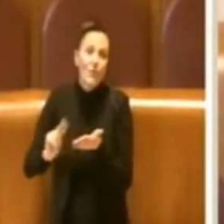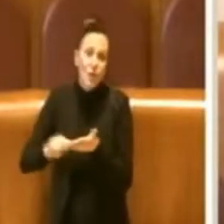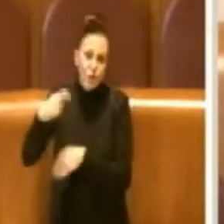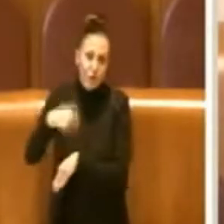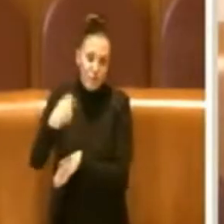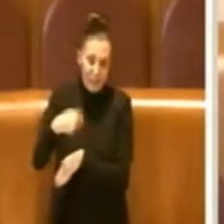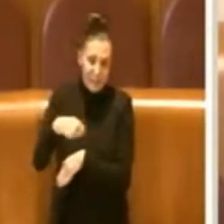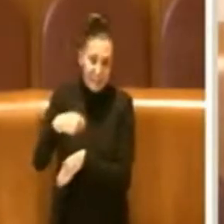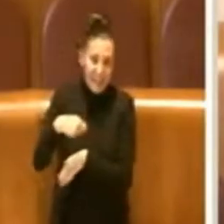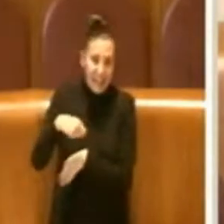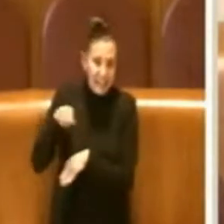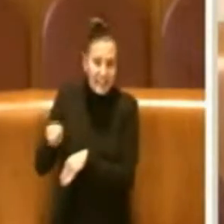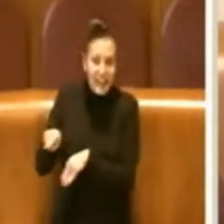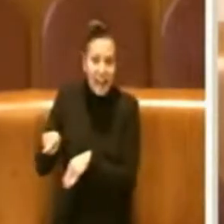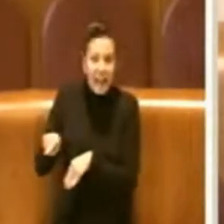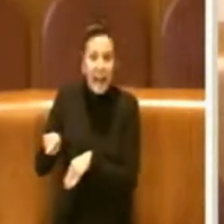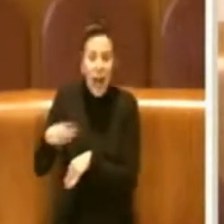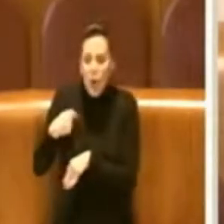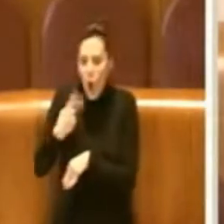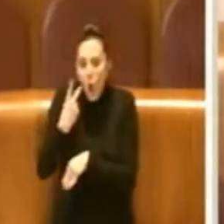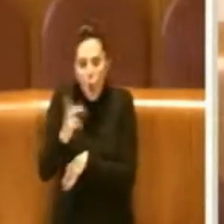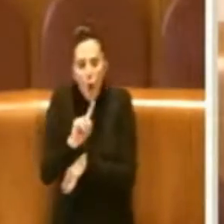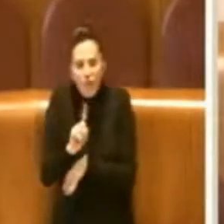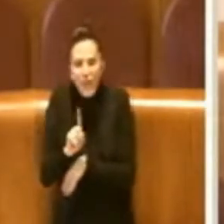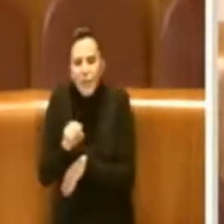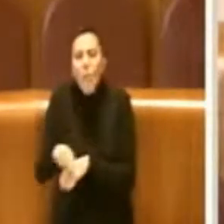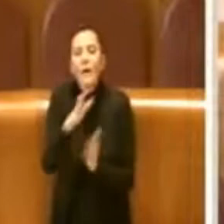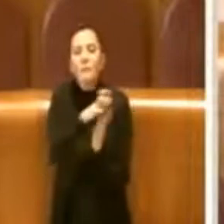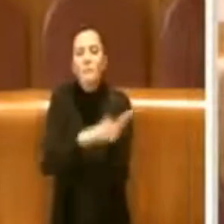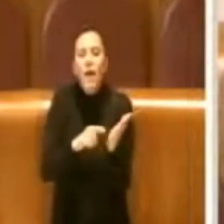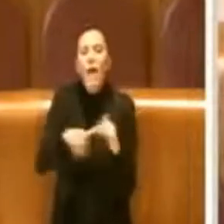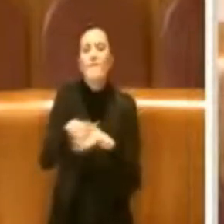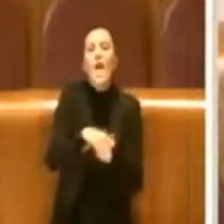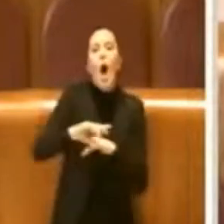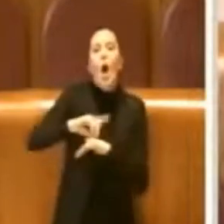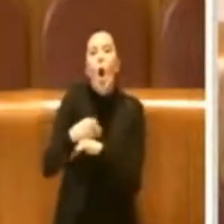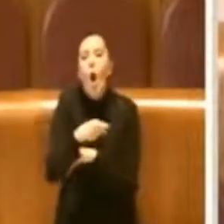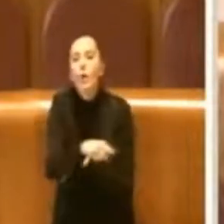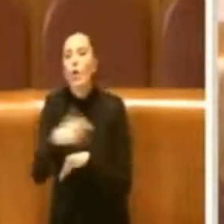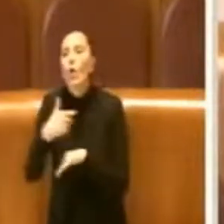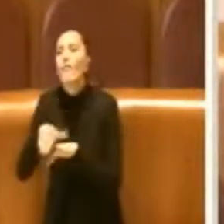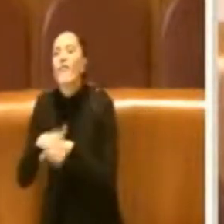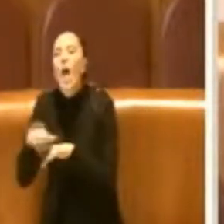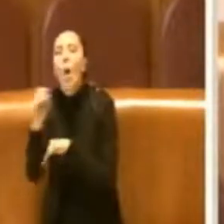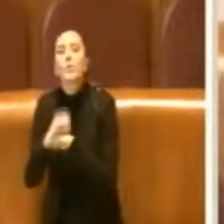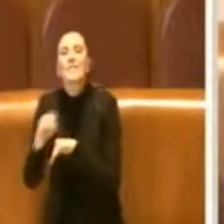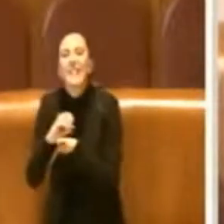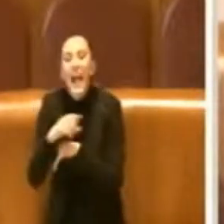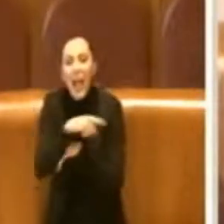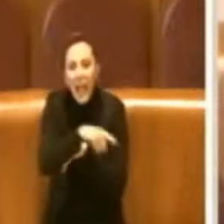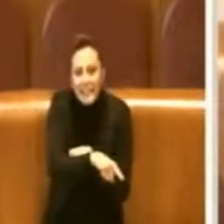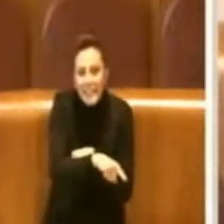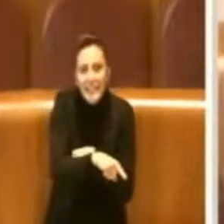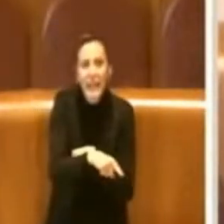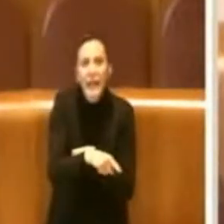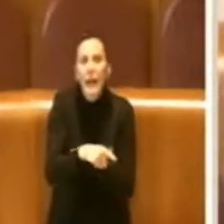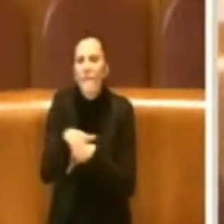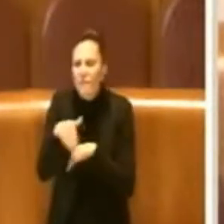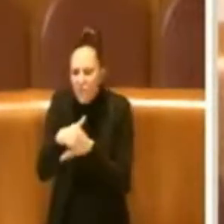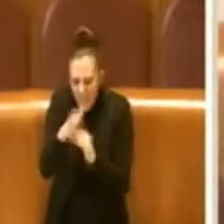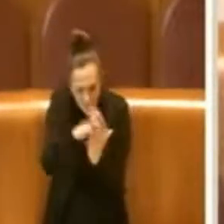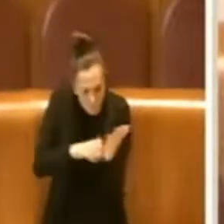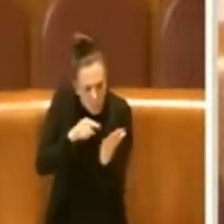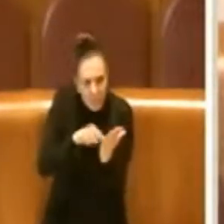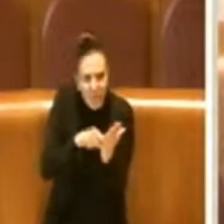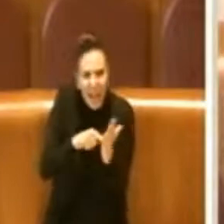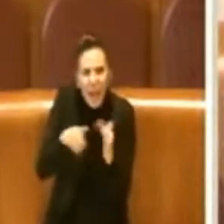punto. E io non vedo dove sta scritto, qua si parla di Viagoito o Viastienze, ma dove sta scritto in delibera? Viagoito o Viastienze?